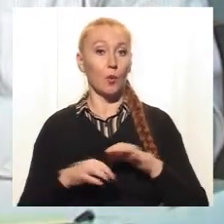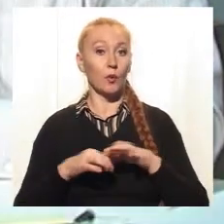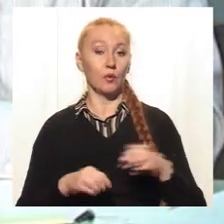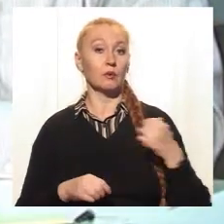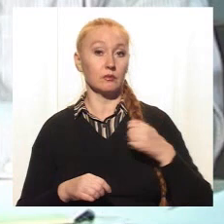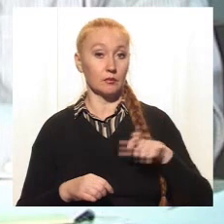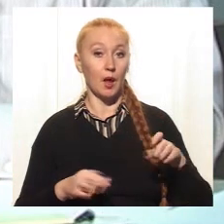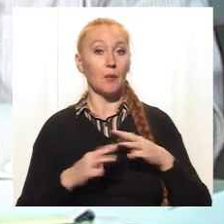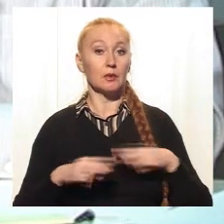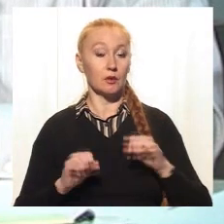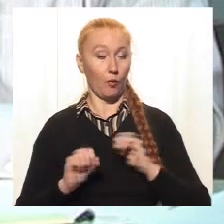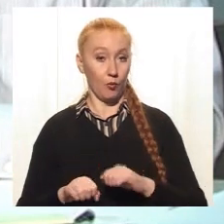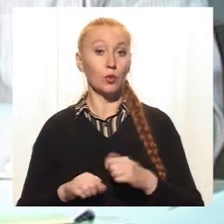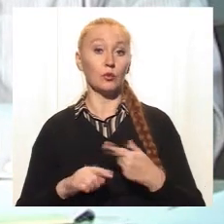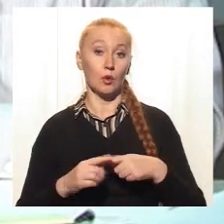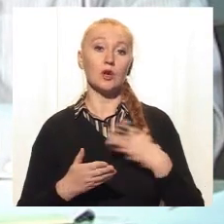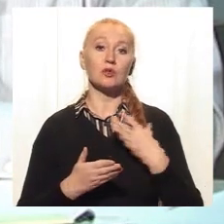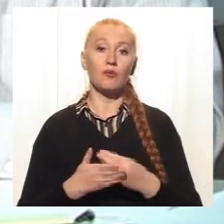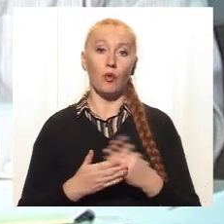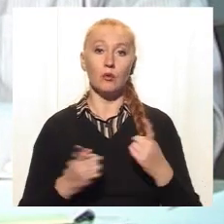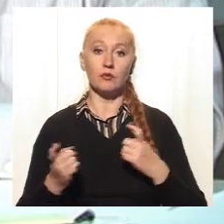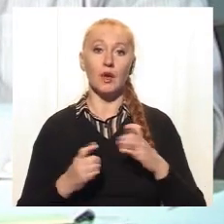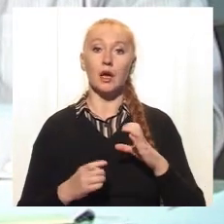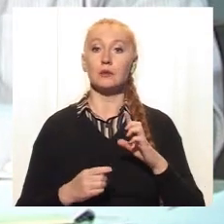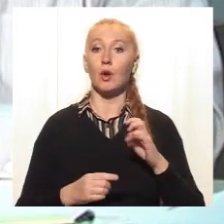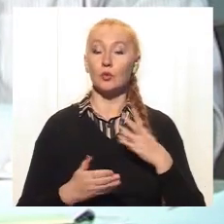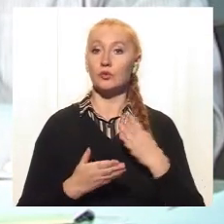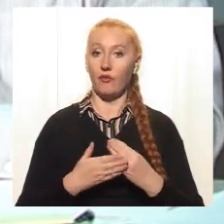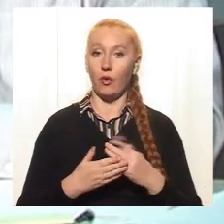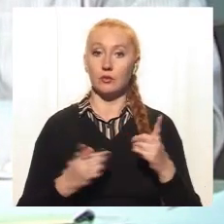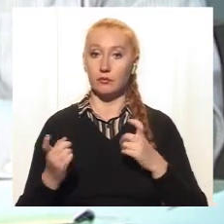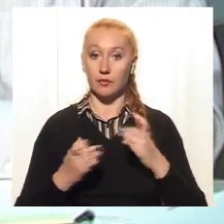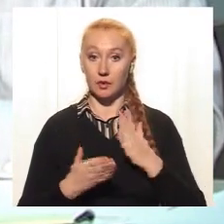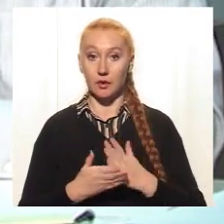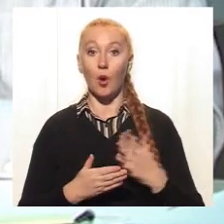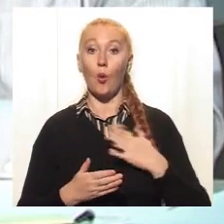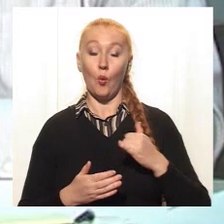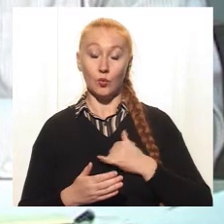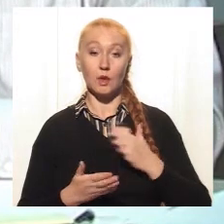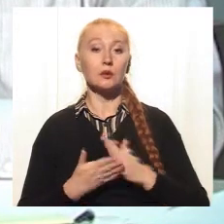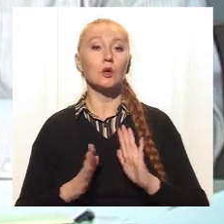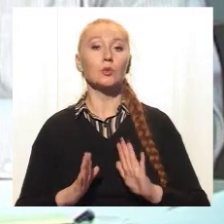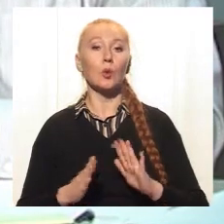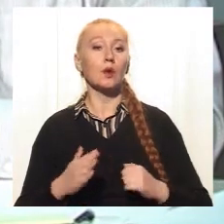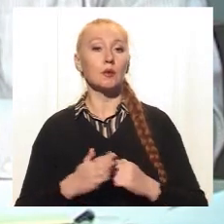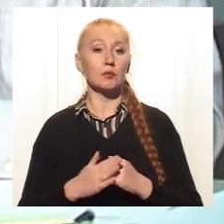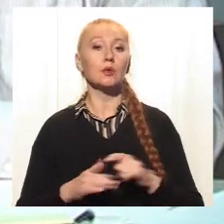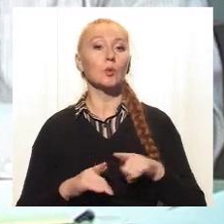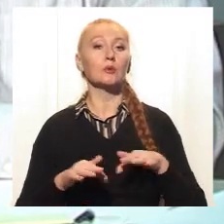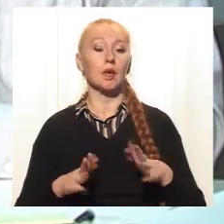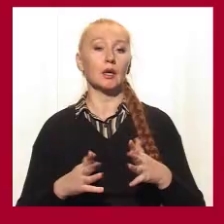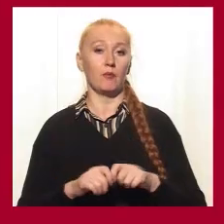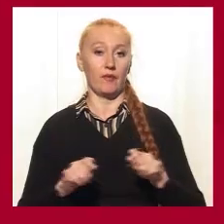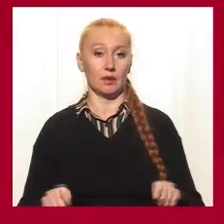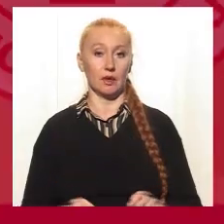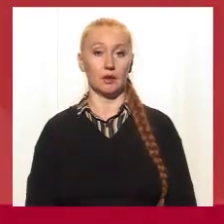військові, і в Міністерство оборони можуть бути свої дані, у СБУ можуть бути свої дані. У нас є дані лише на підставі тих справ, які ми